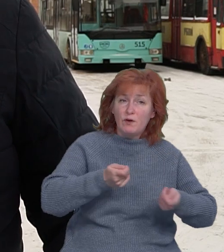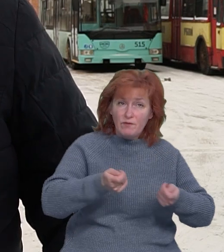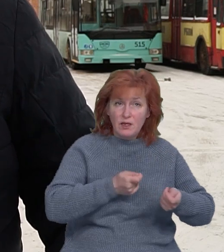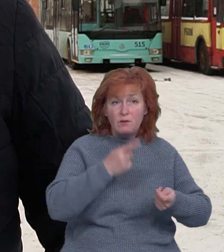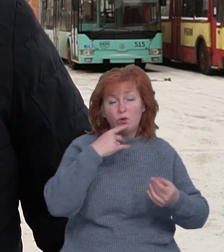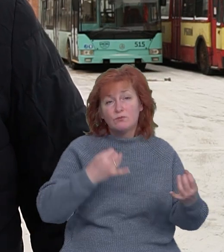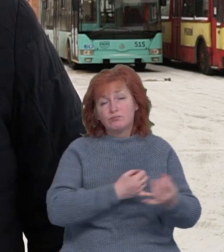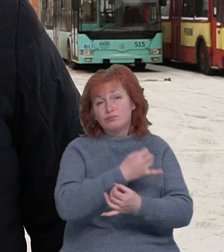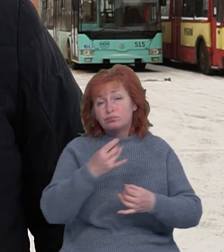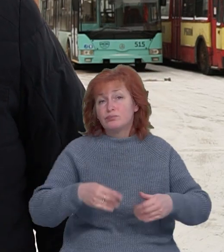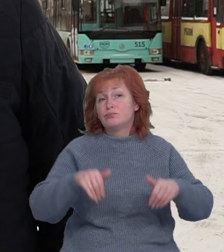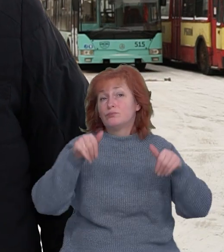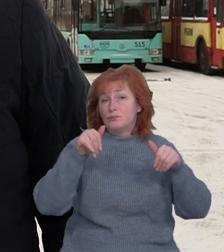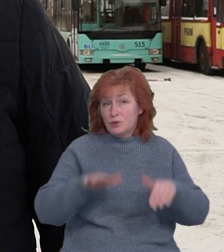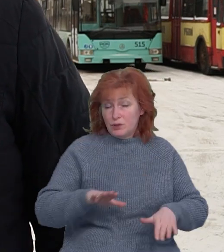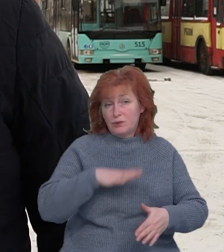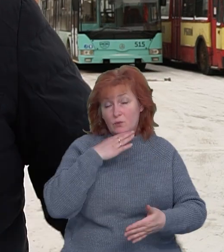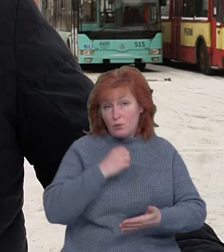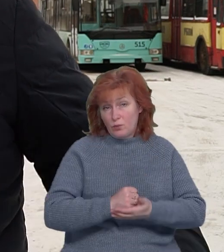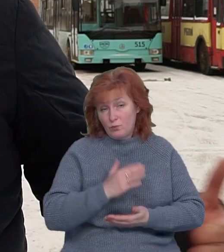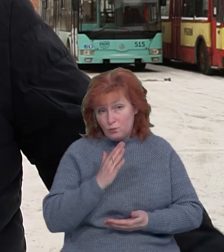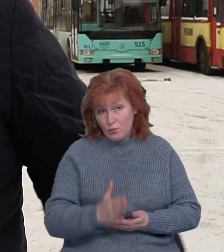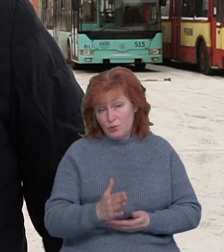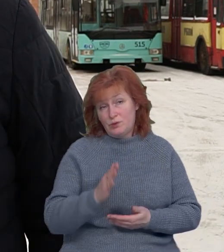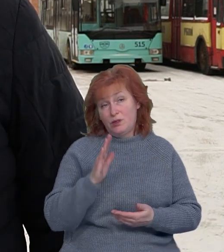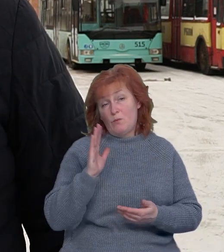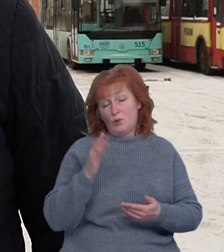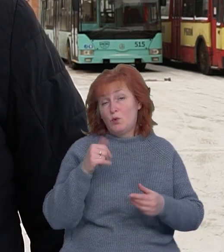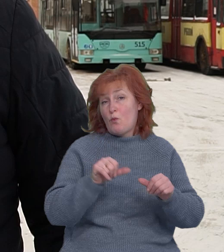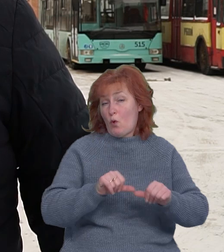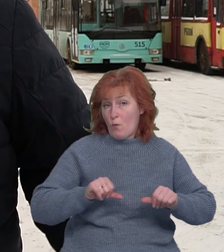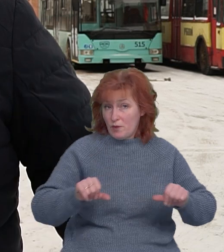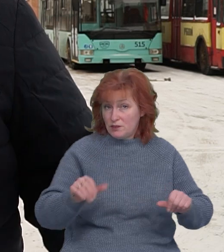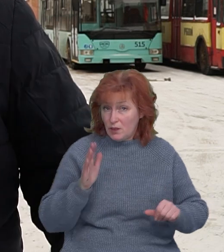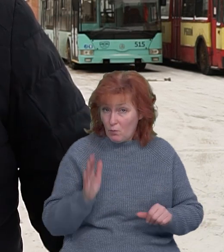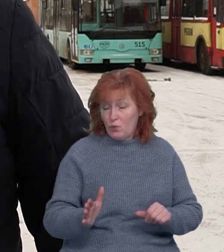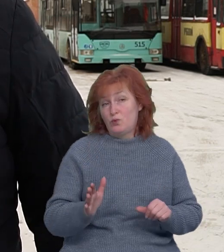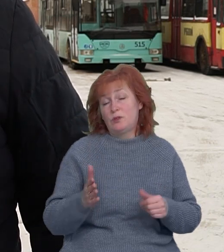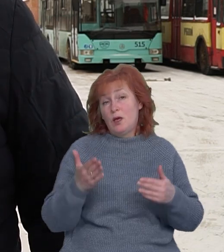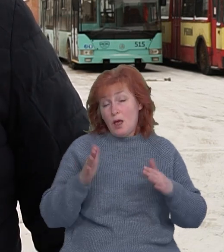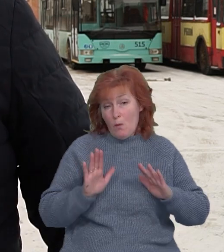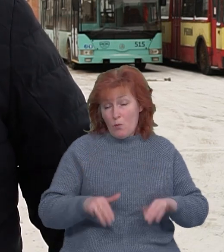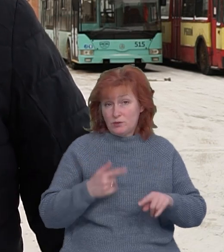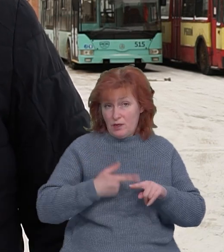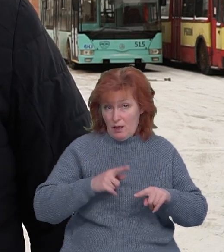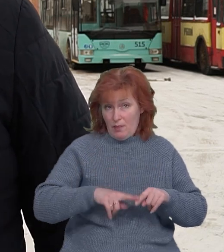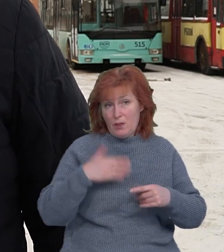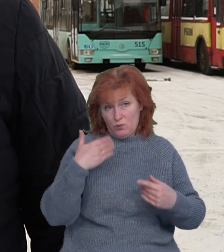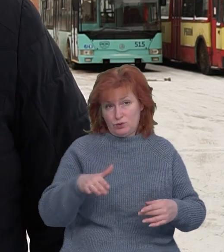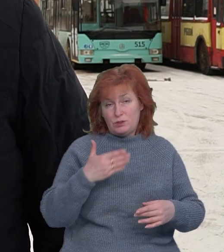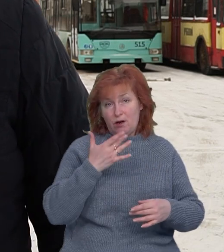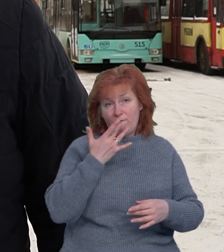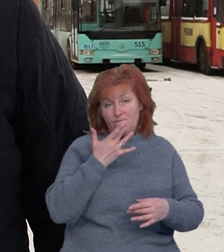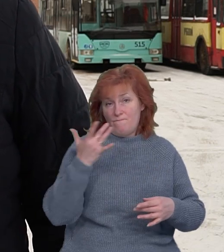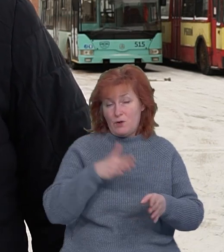будуть якісь зміни пропозиції до регуляторного акту, потім повинна відбутися комісія, після чого вже виконком повинен